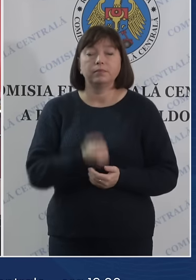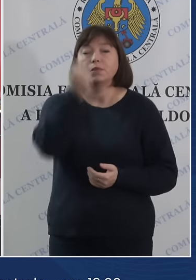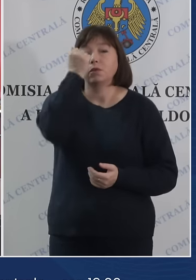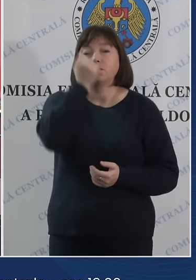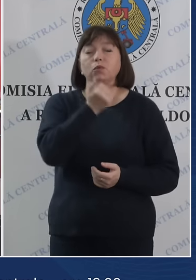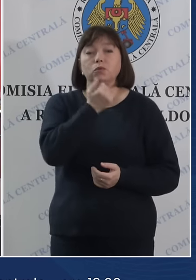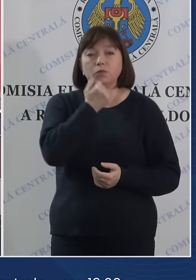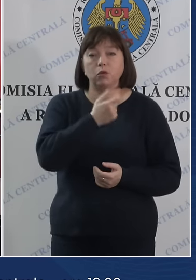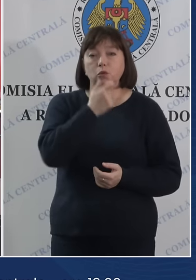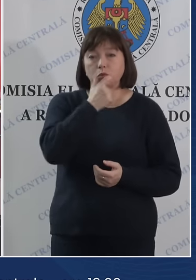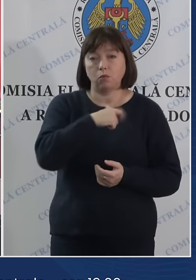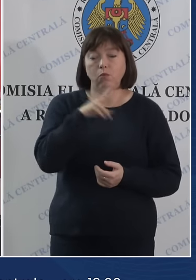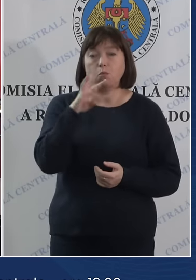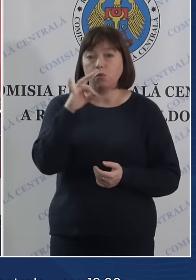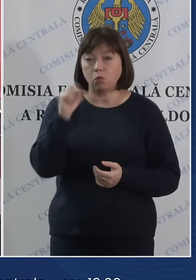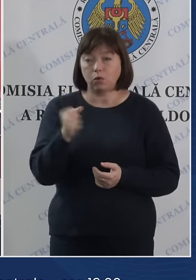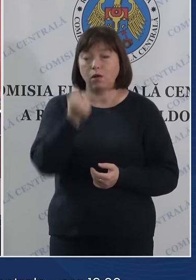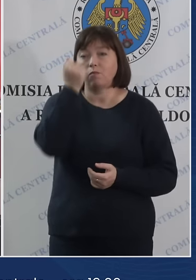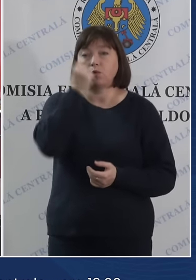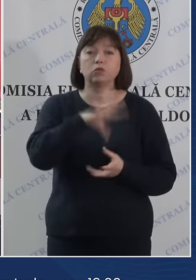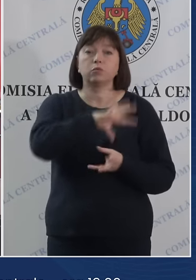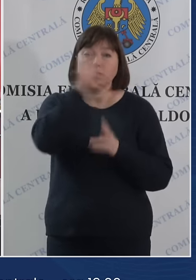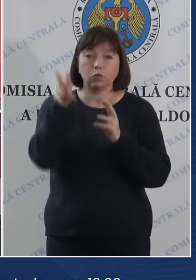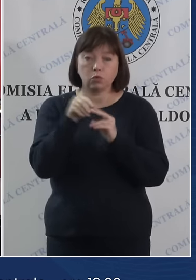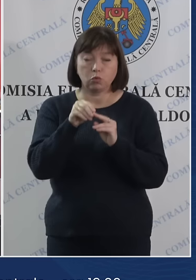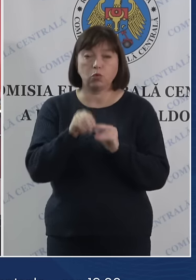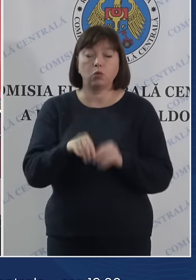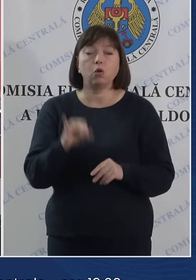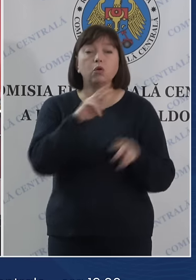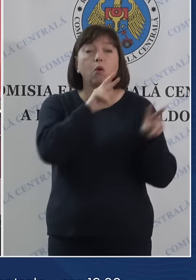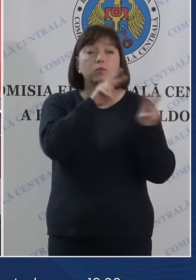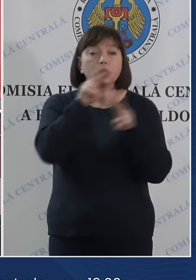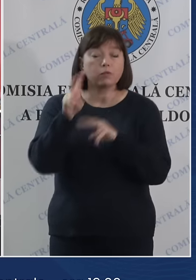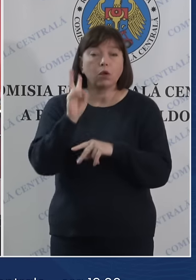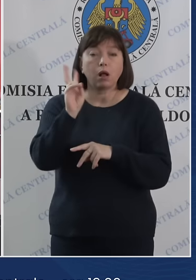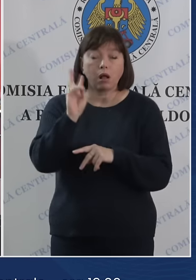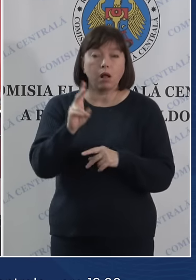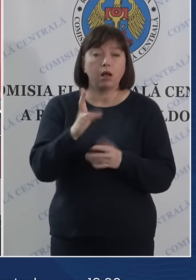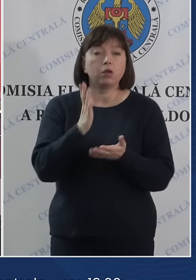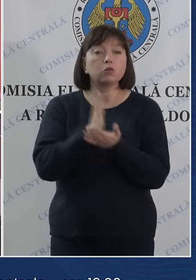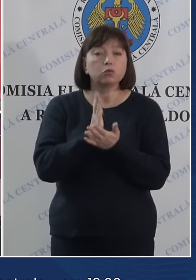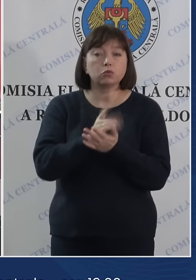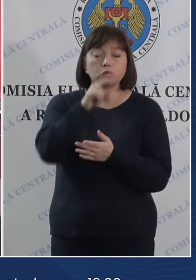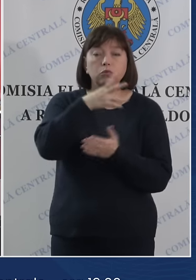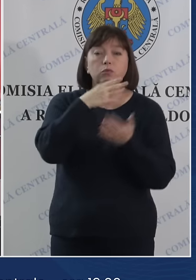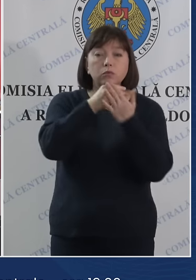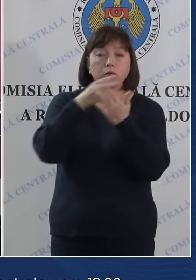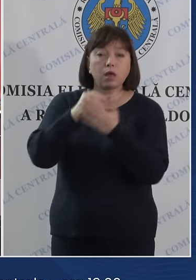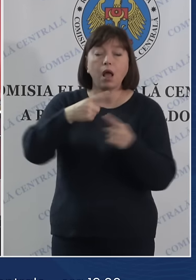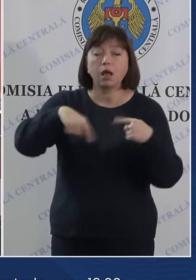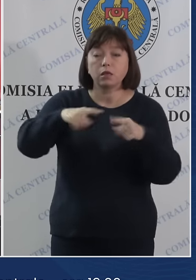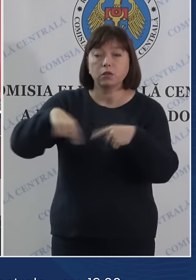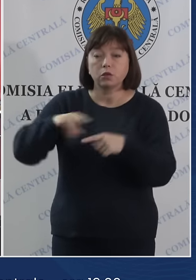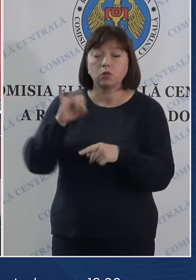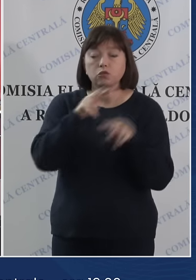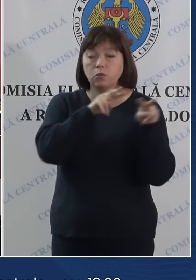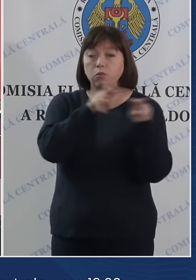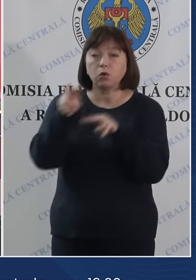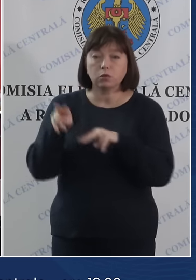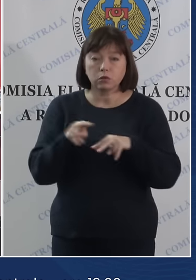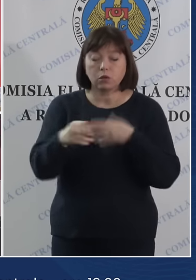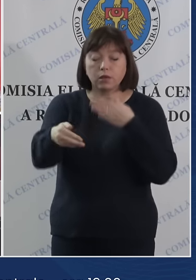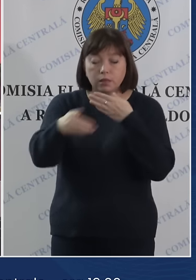Mulțumim, dă Mura, mulțumim colegi și le mulțumim și observatorilor care sunt în teritoriu și monitorizează